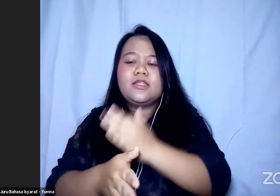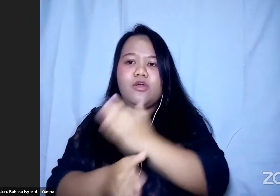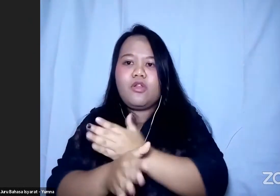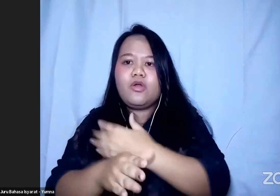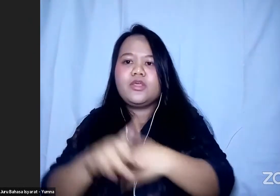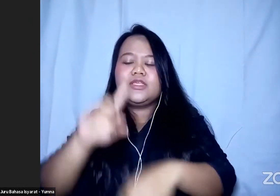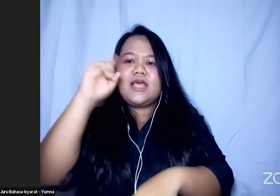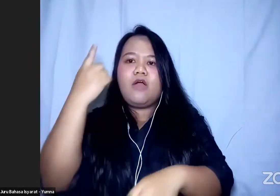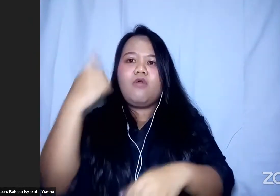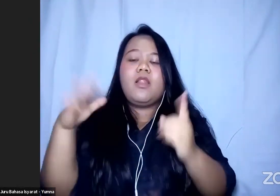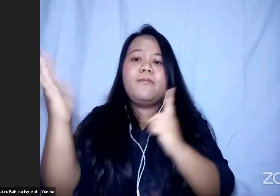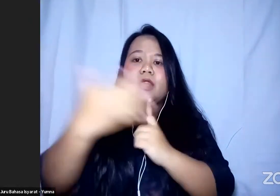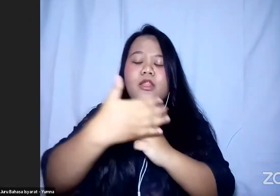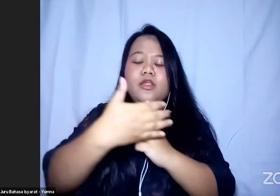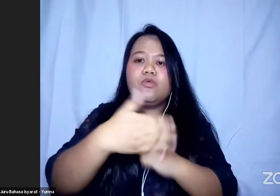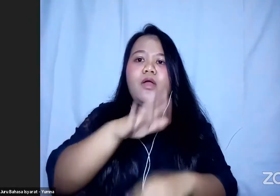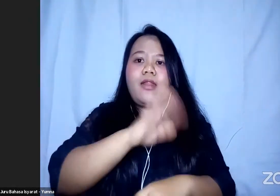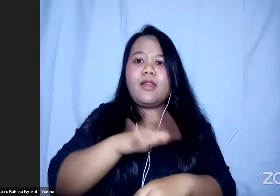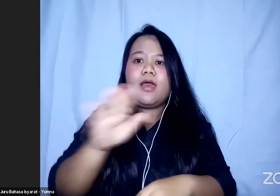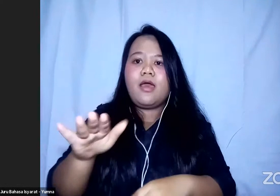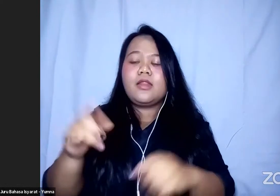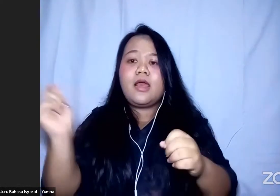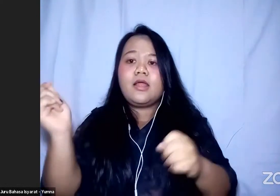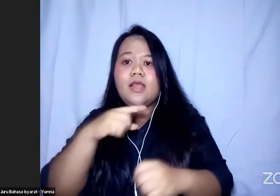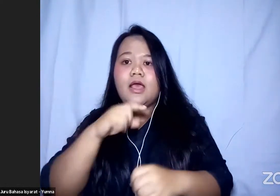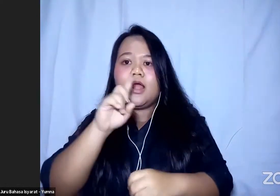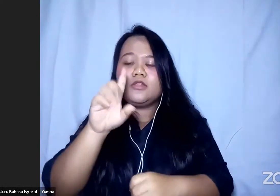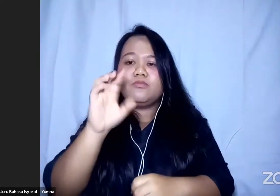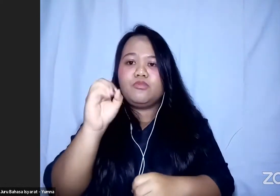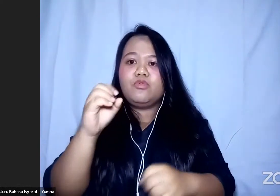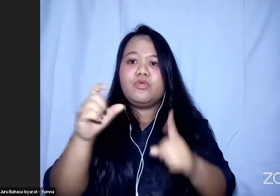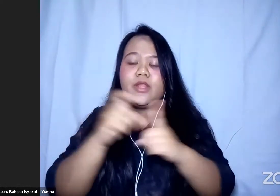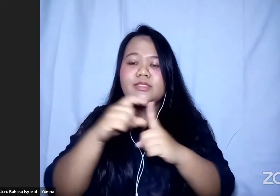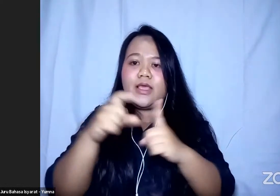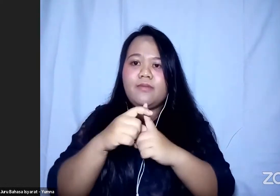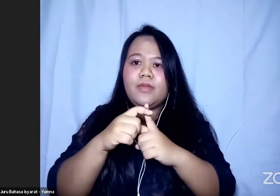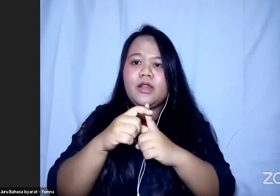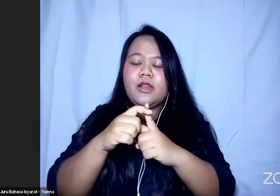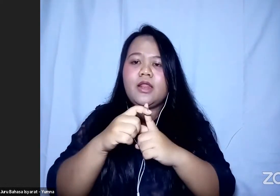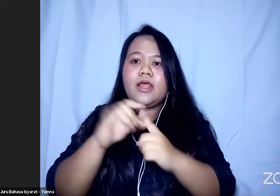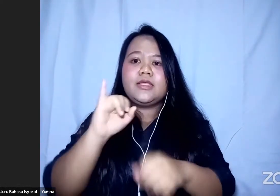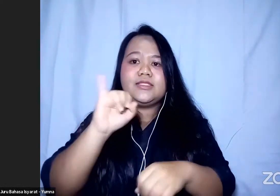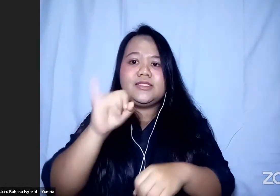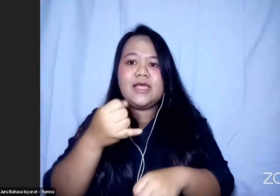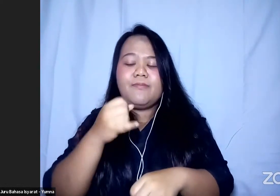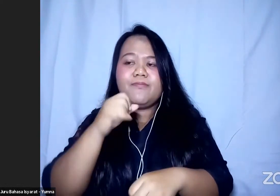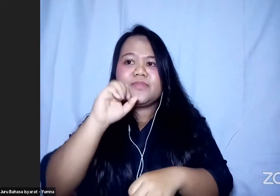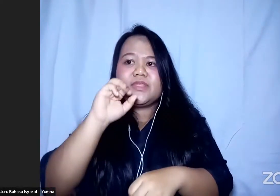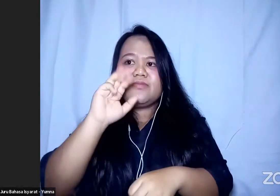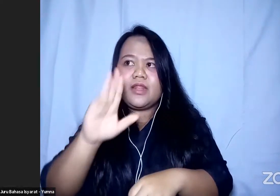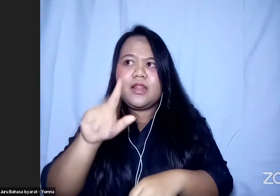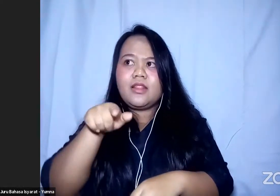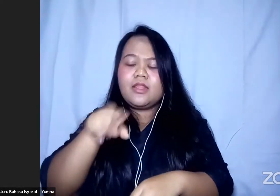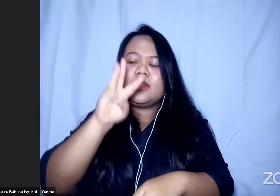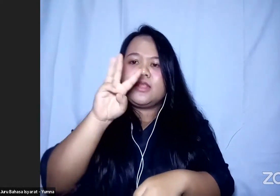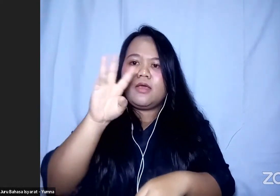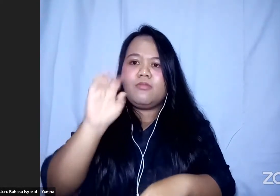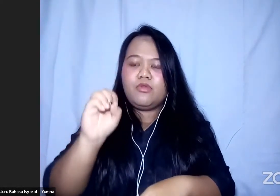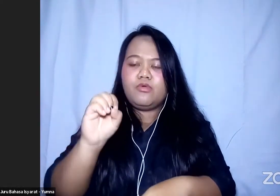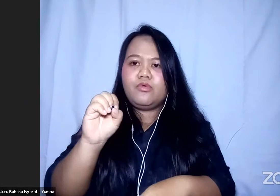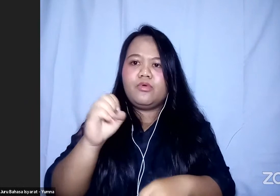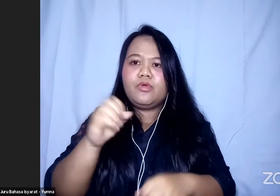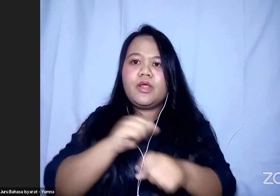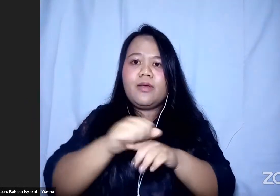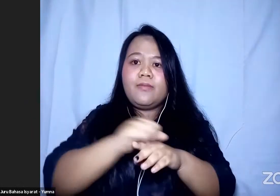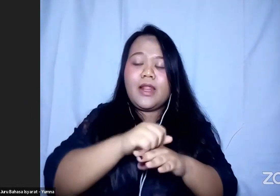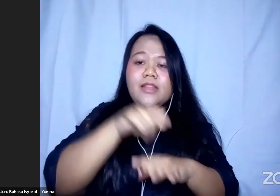Pelindungan Anak Pada Tanggal 10 Desember Pukul 9.30 Dan Pelatihan